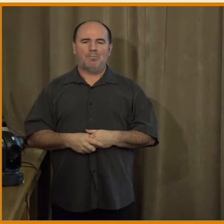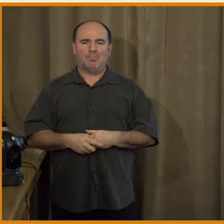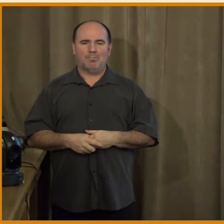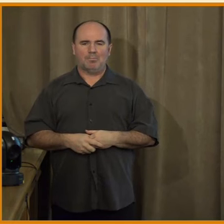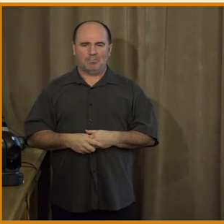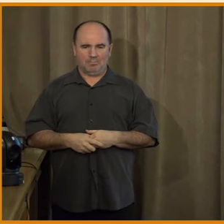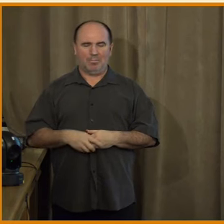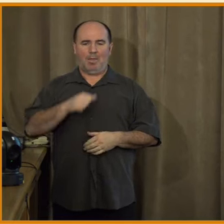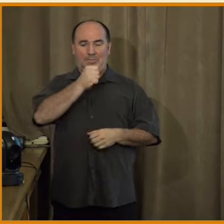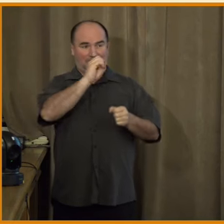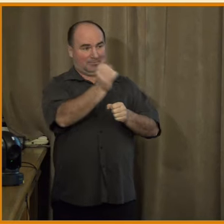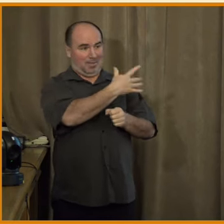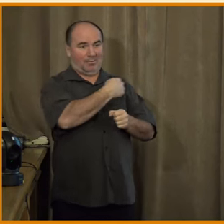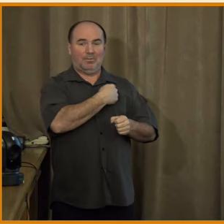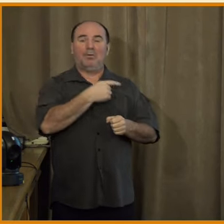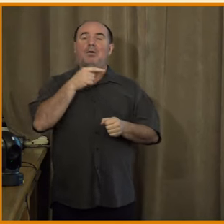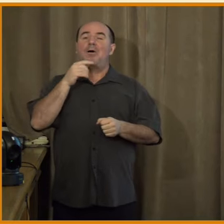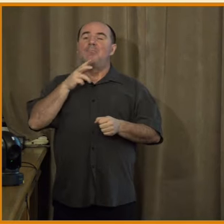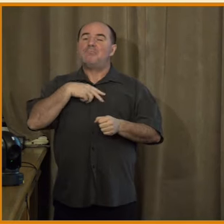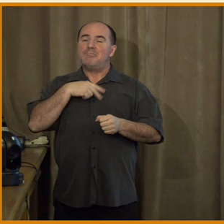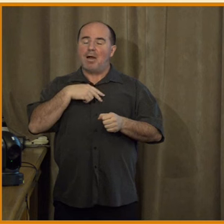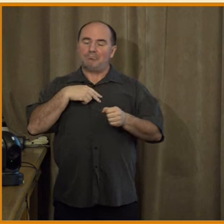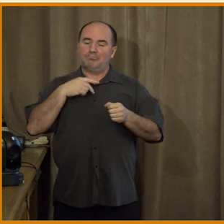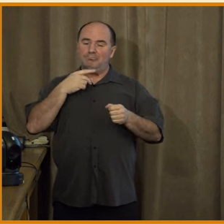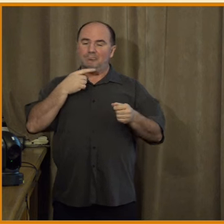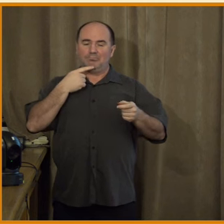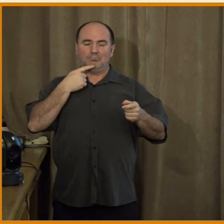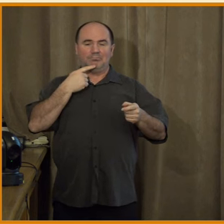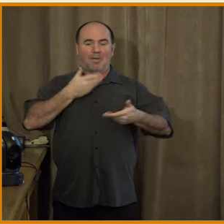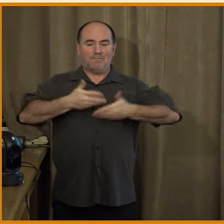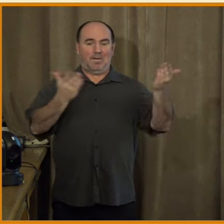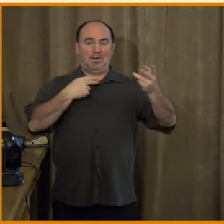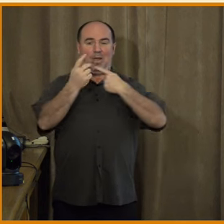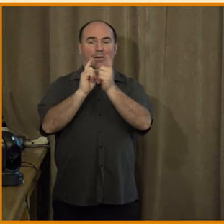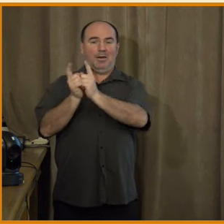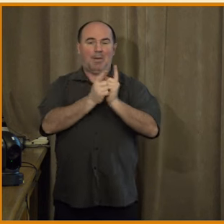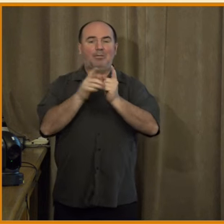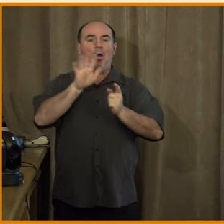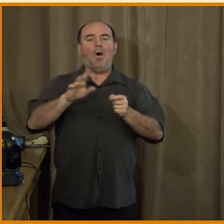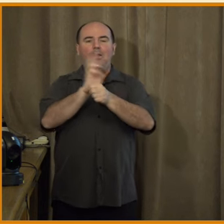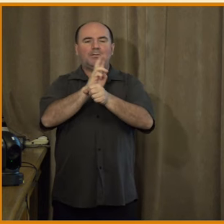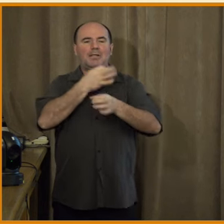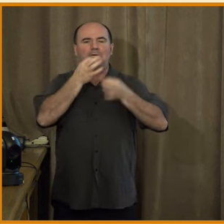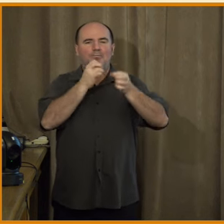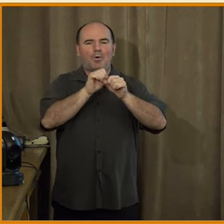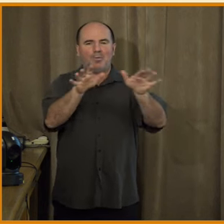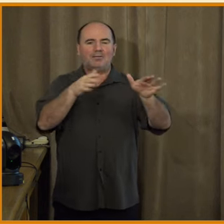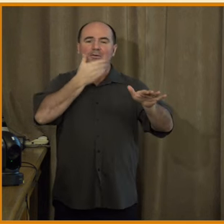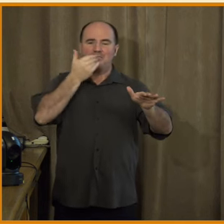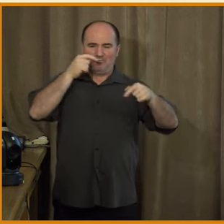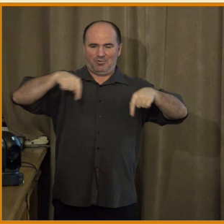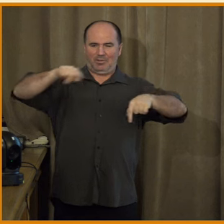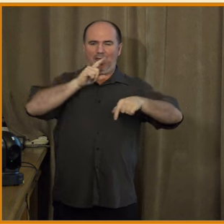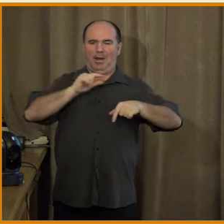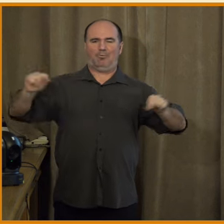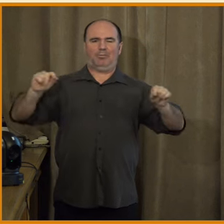Já jsem se tady na něm pokusila schrnout, jak já vnímám tu veřejnou debatu o dezinformacích v Česku, v českých médiích, mezi českou odbornou